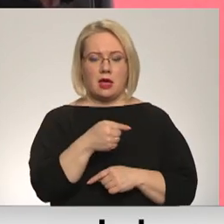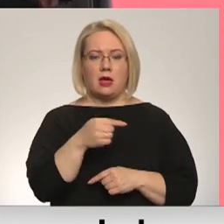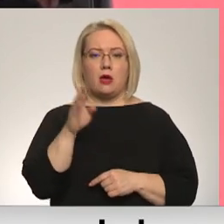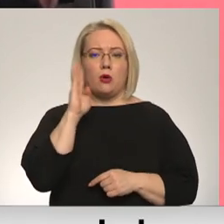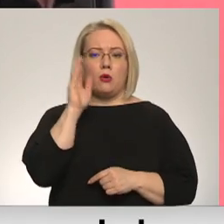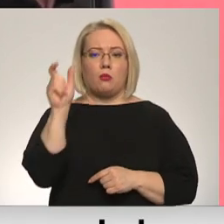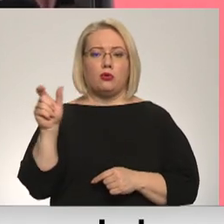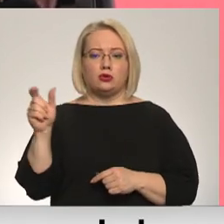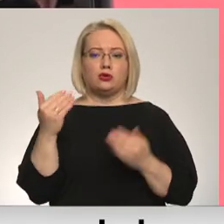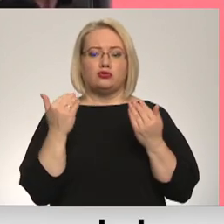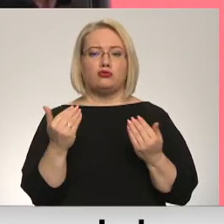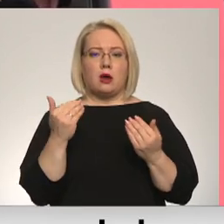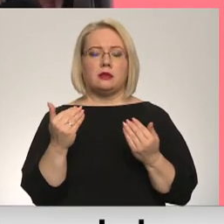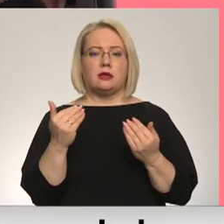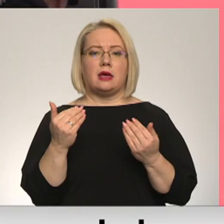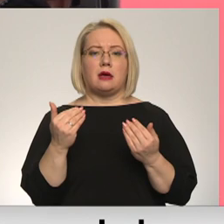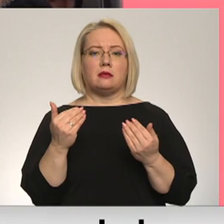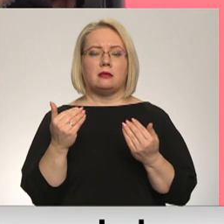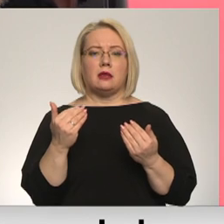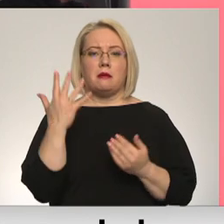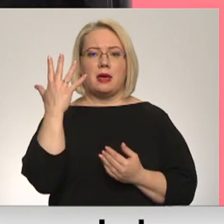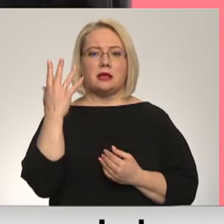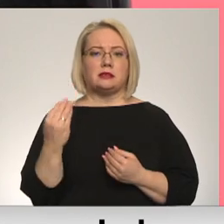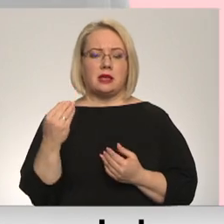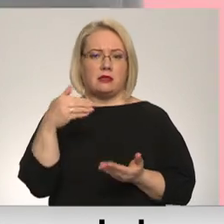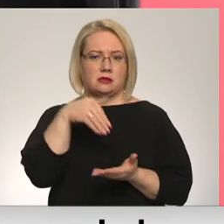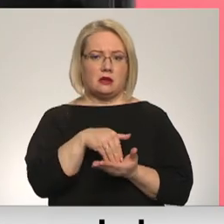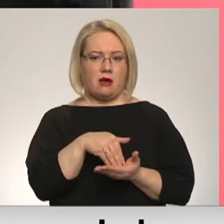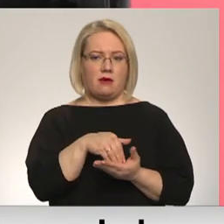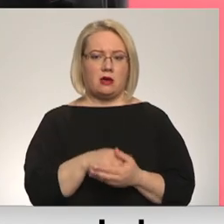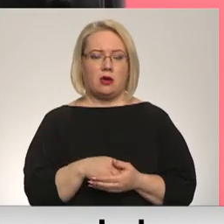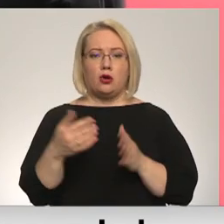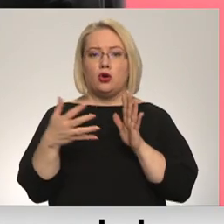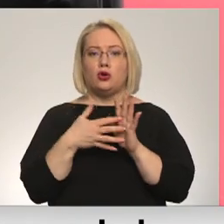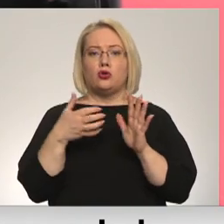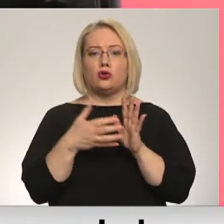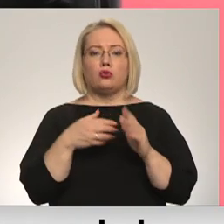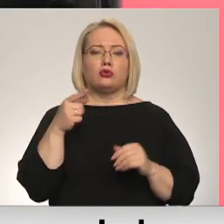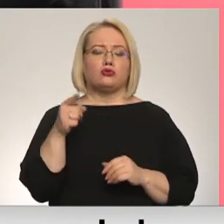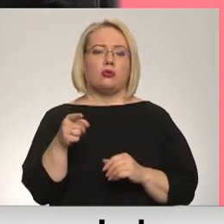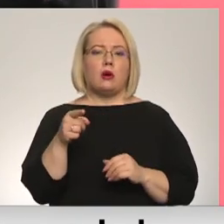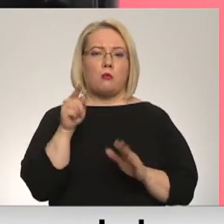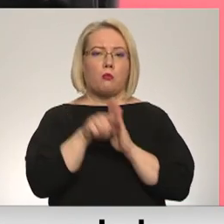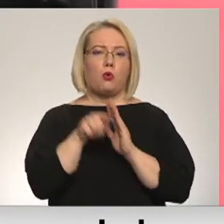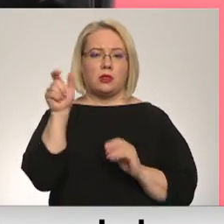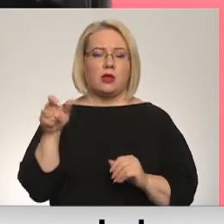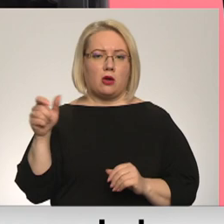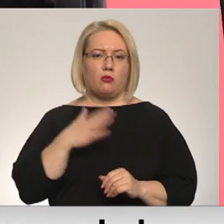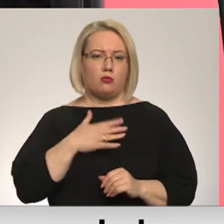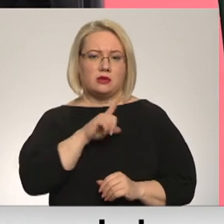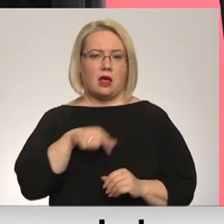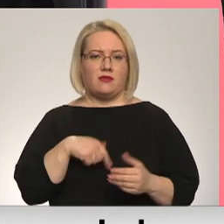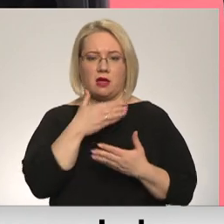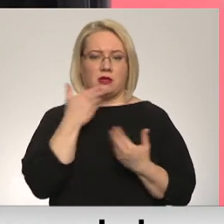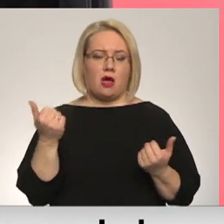Pais šodien pārgāja uzkrauc viņš piecas dienas no stāvītājiem. Trūkst jau šito te muitnieku mūsu pusē, es domāju.